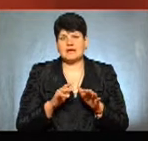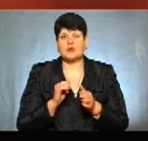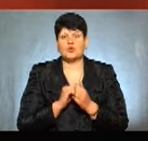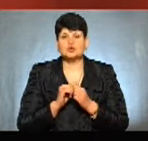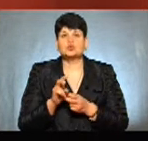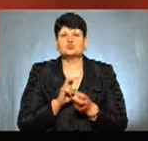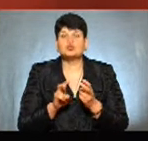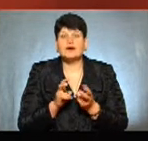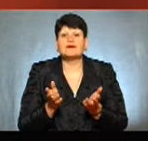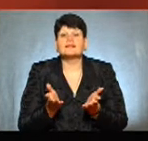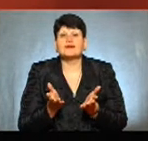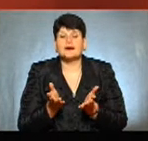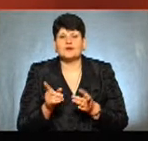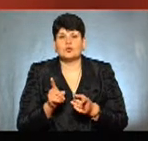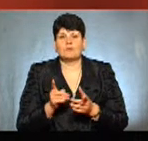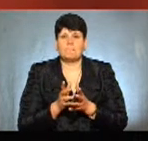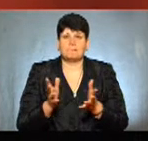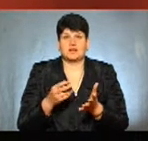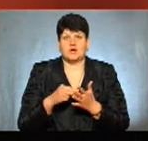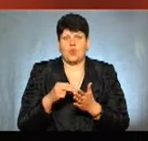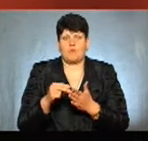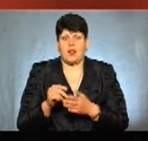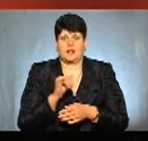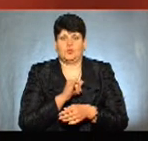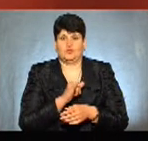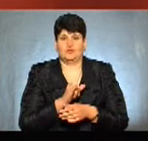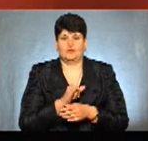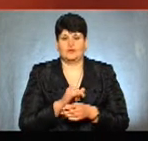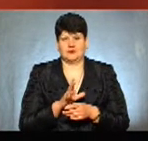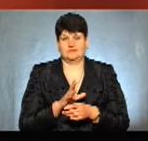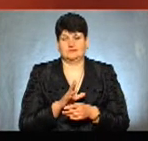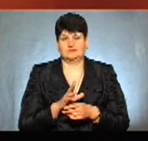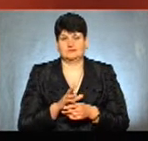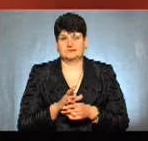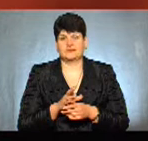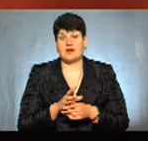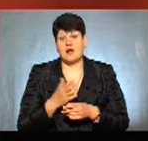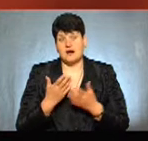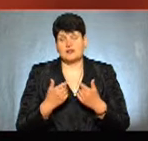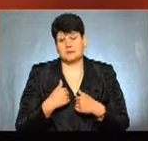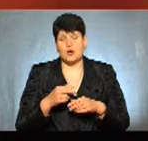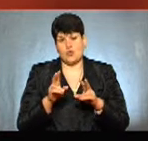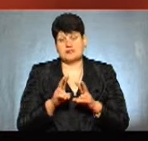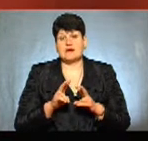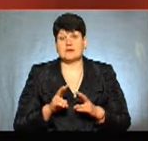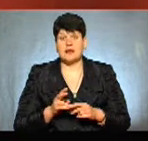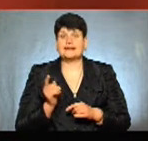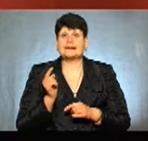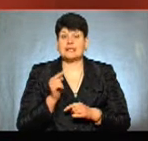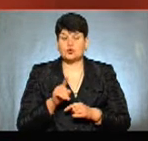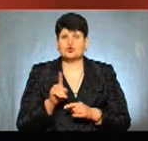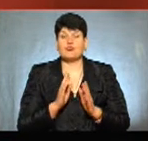шукає там, де, щоб в нього більше купляли і більше витребована була продукція. Але ми там розглядали для того, щоб